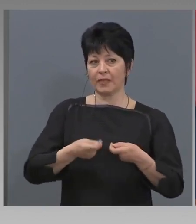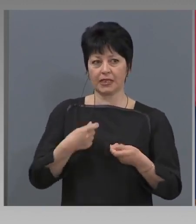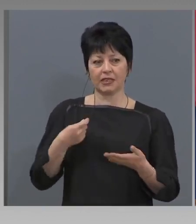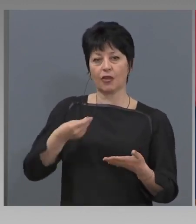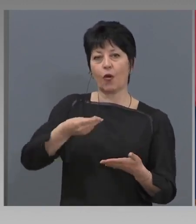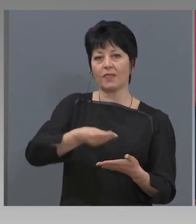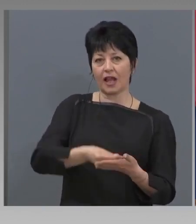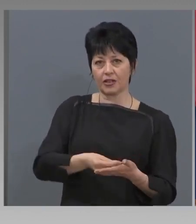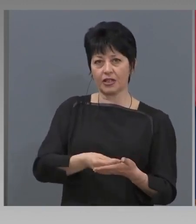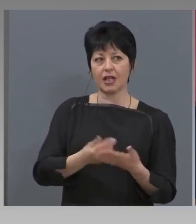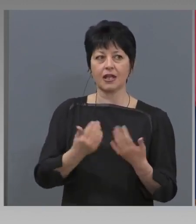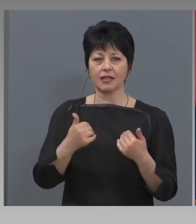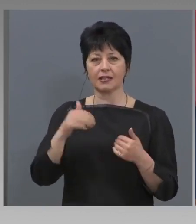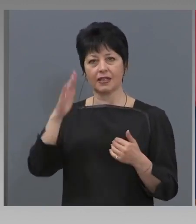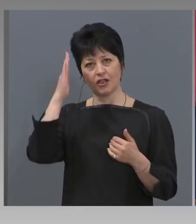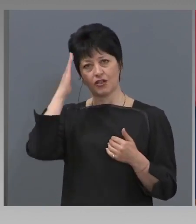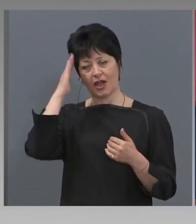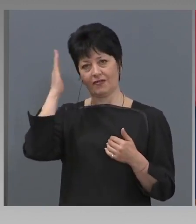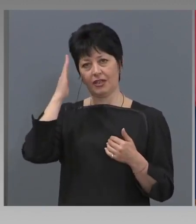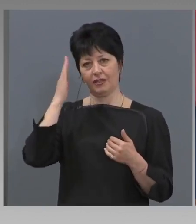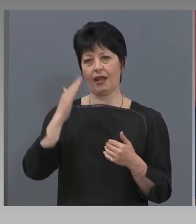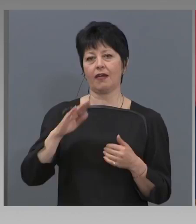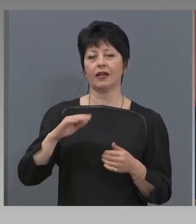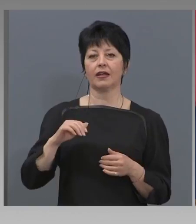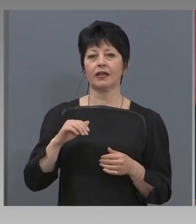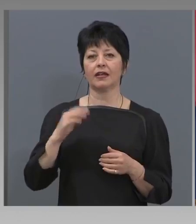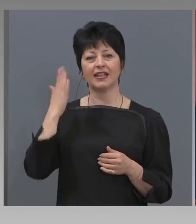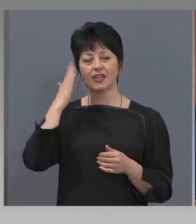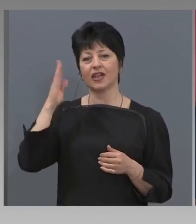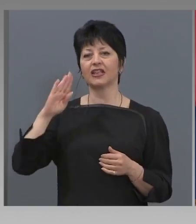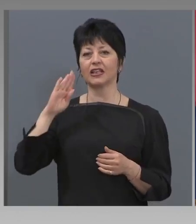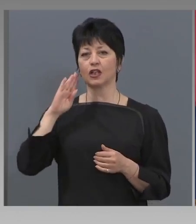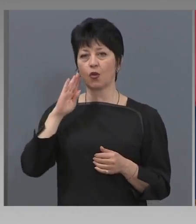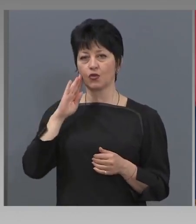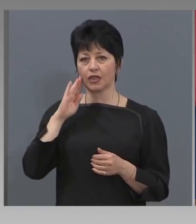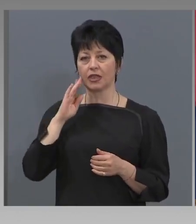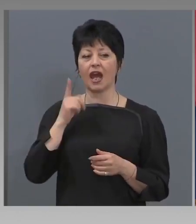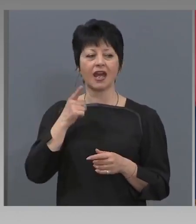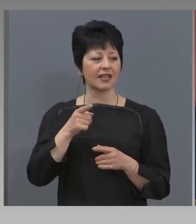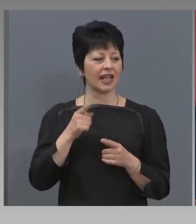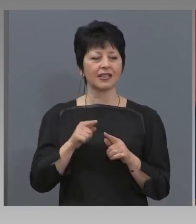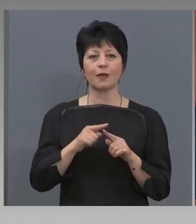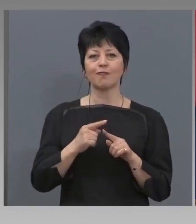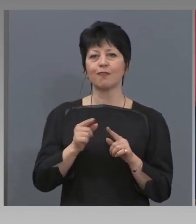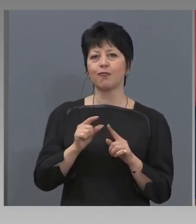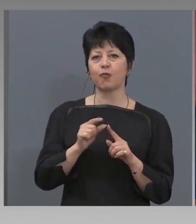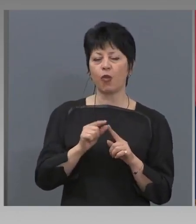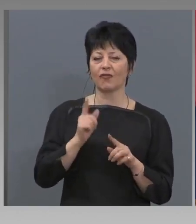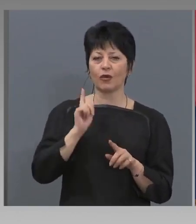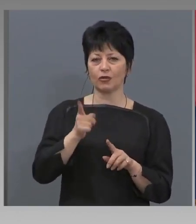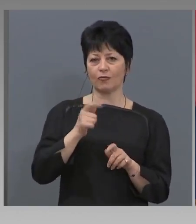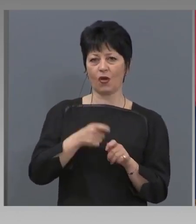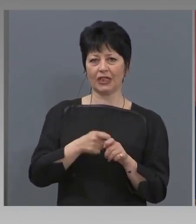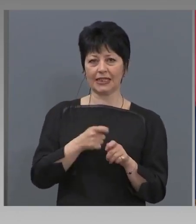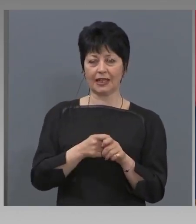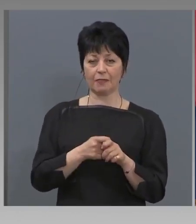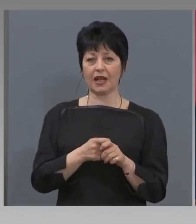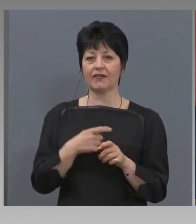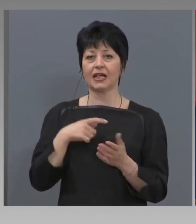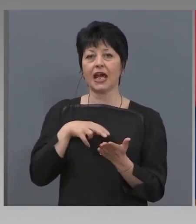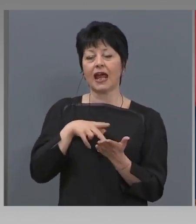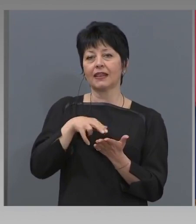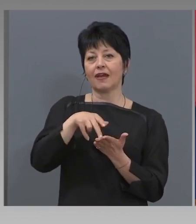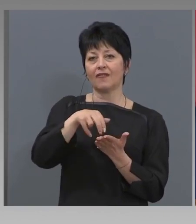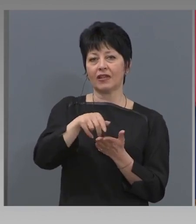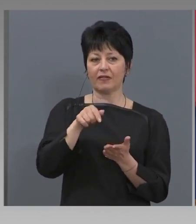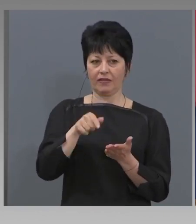държавните служители. И тези пулове, които могат да се направят. Така че да вървим и в